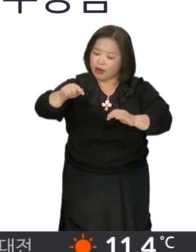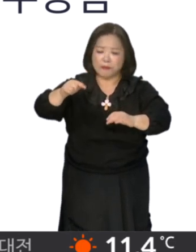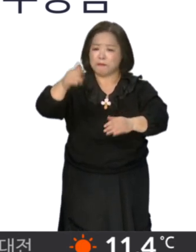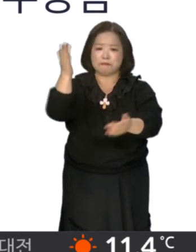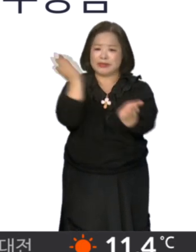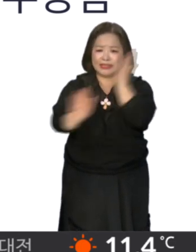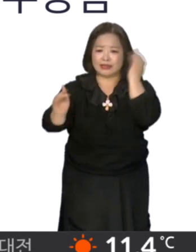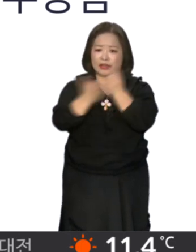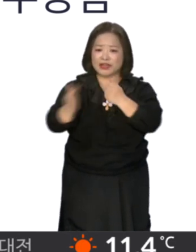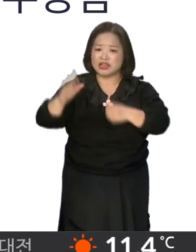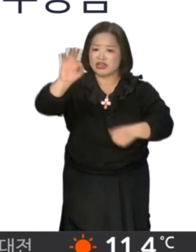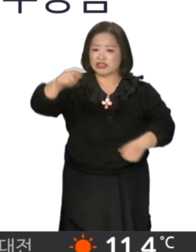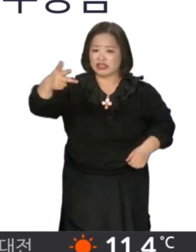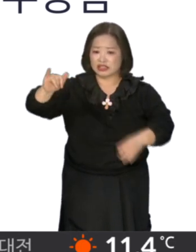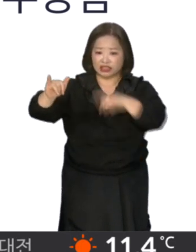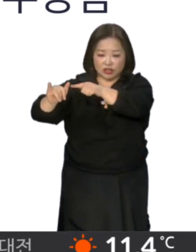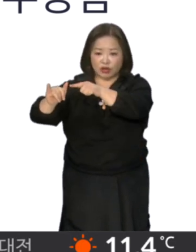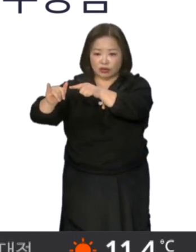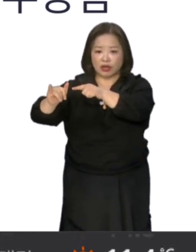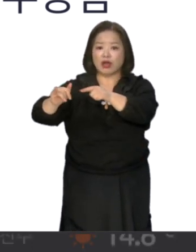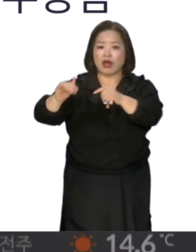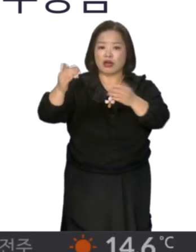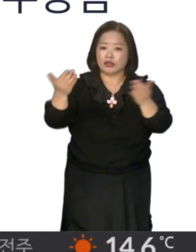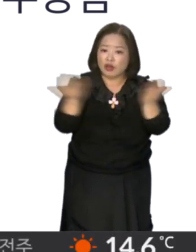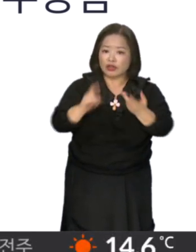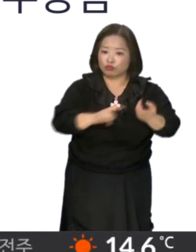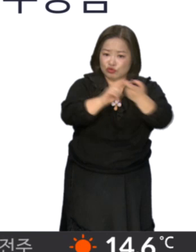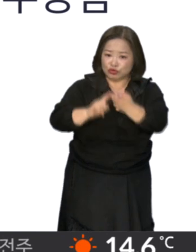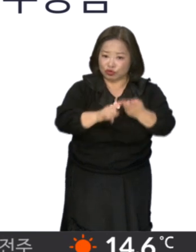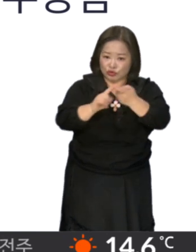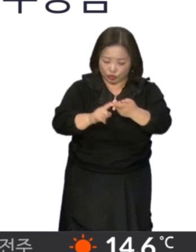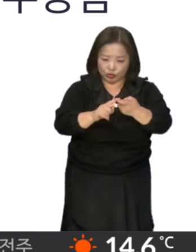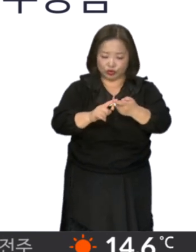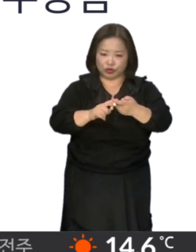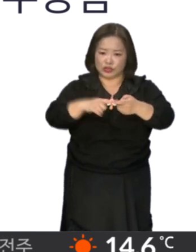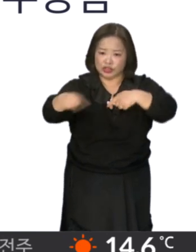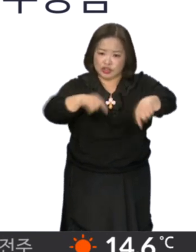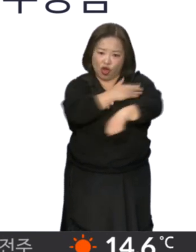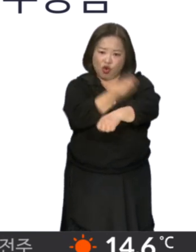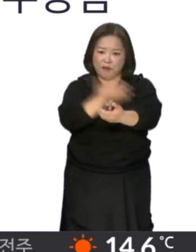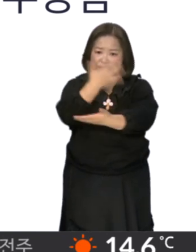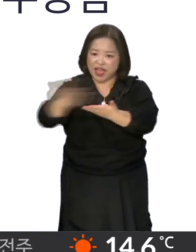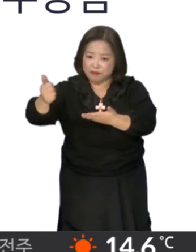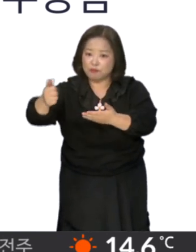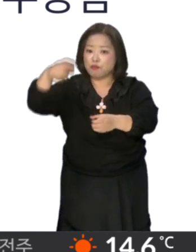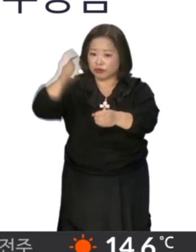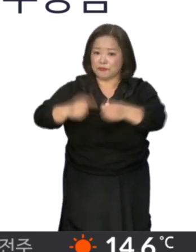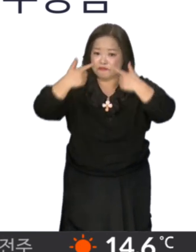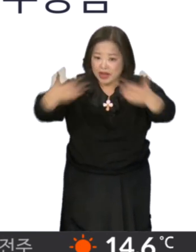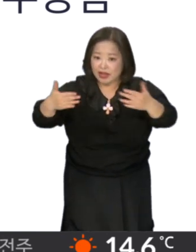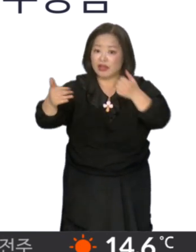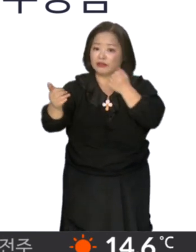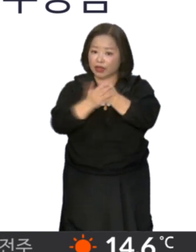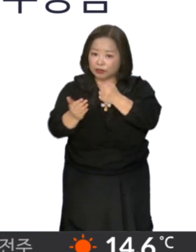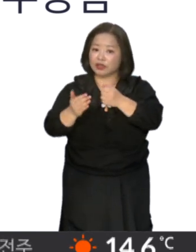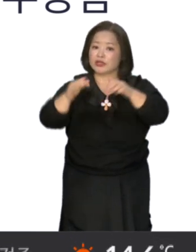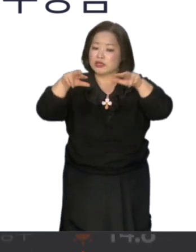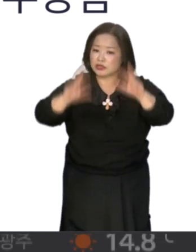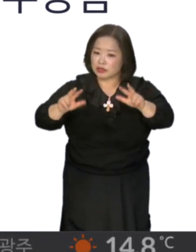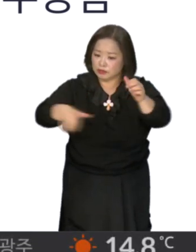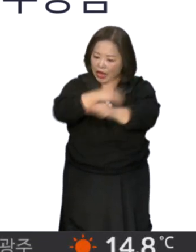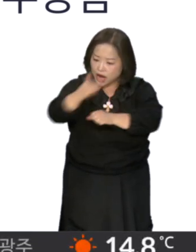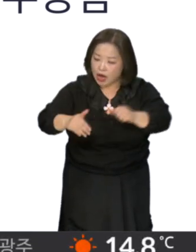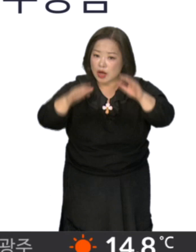을지 측행위는 연합뉴스티비 경영권을 뺏기 위한 적대적 인수로 심사 과정에서 부적격성과